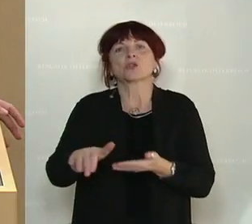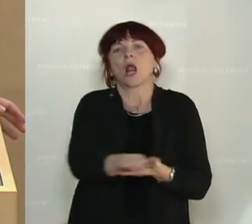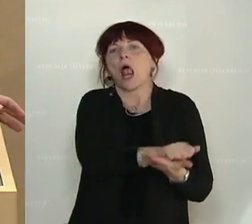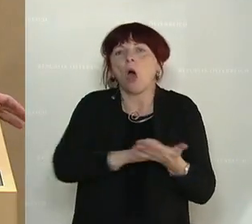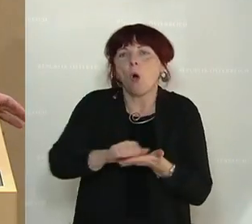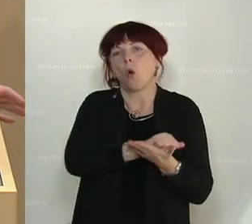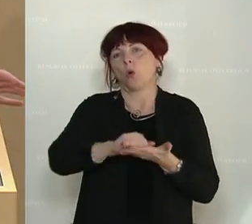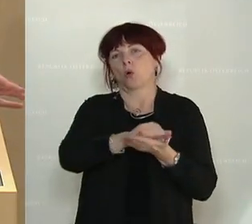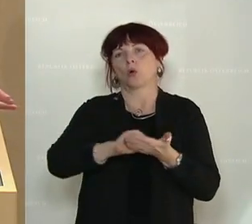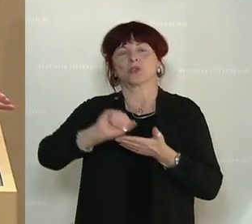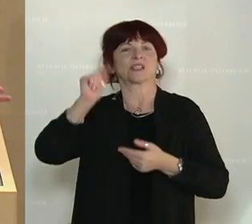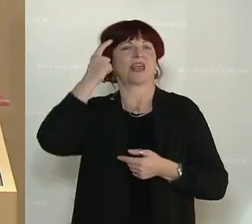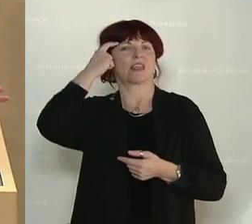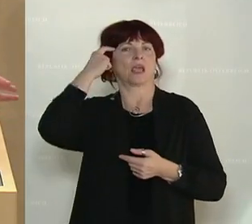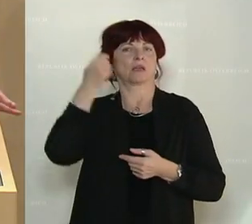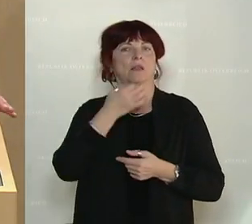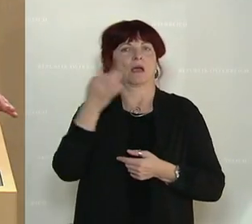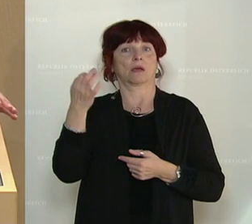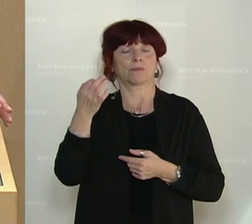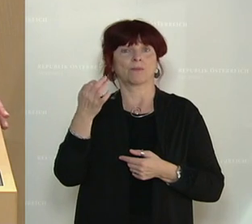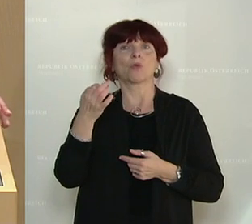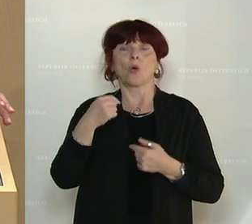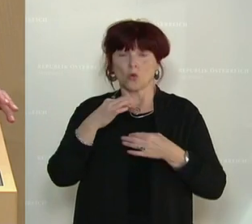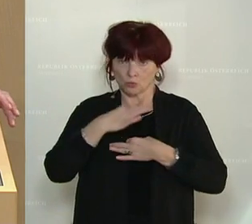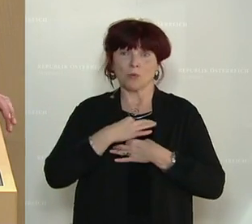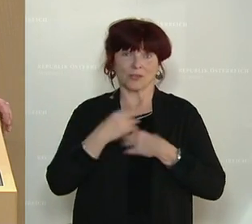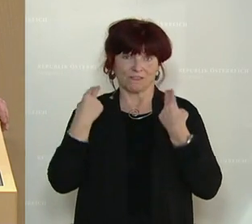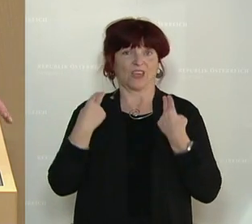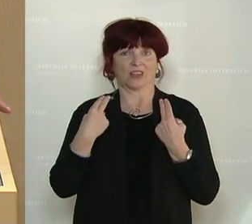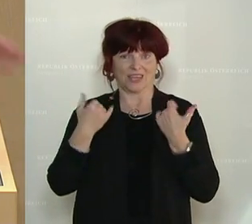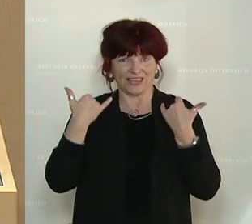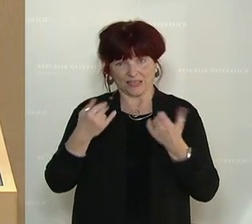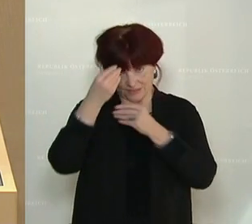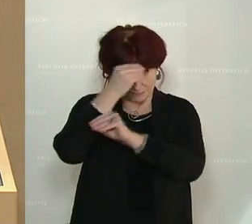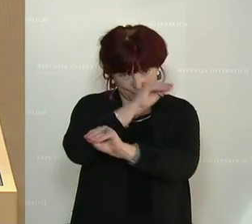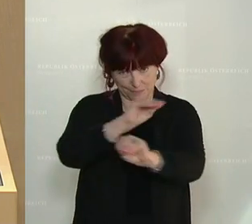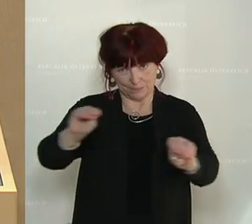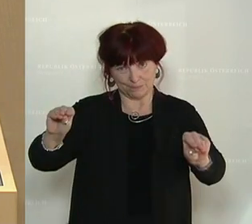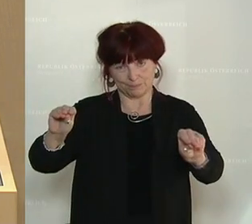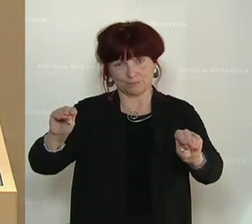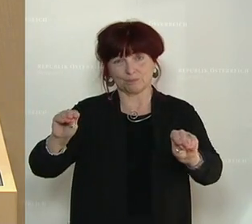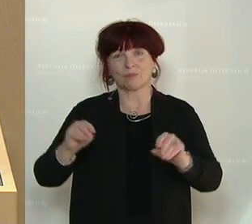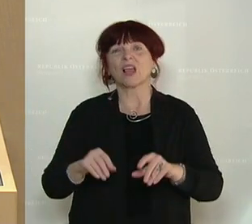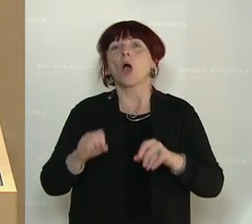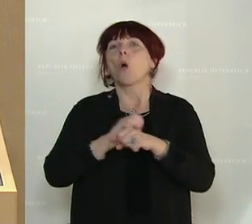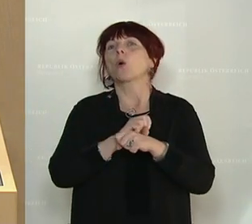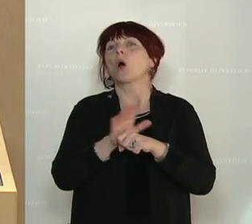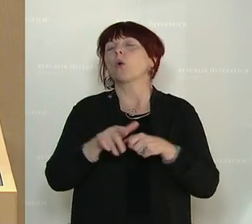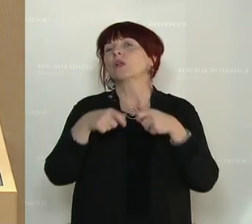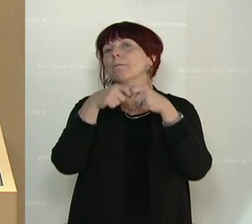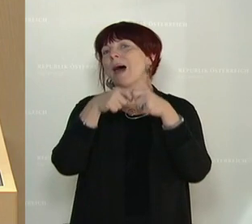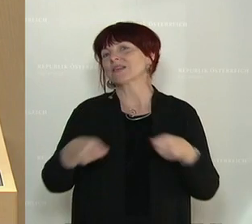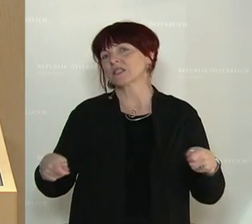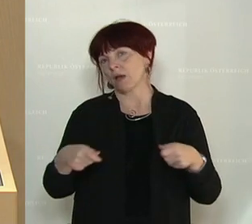Und es ist mir deshalb ein Anliegen, auf eines konkret hinzuweisen. Man kann die Corona-Maßnahmen der